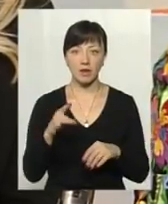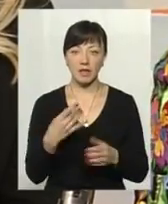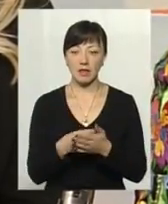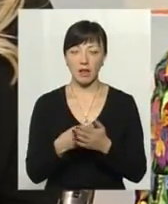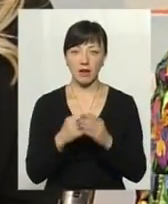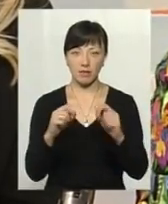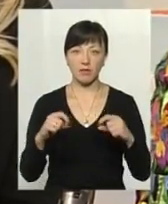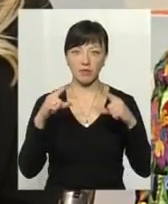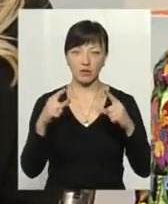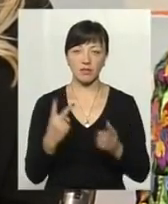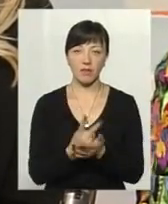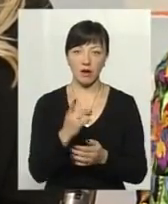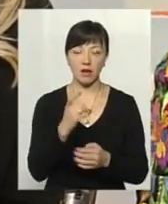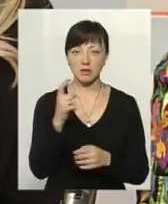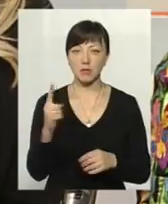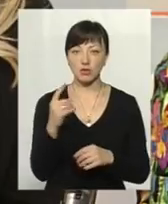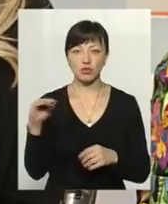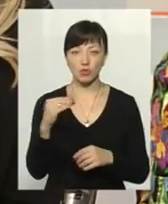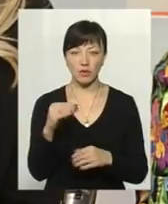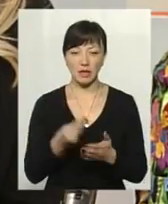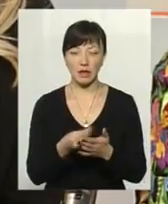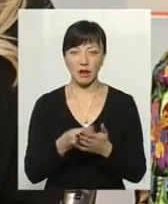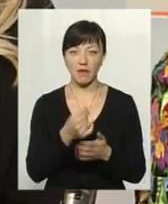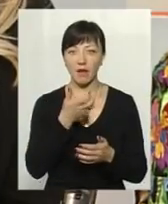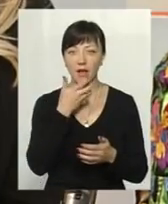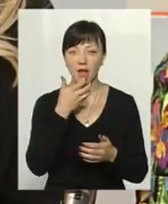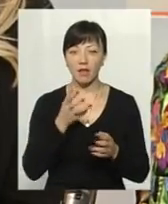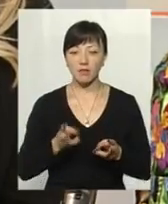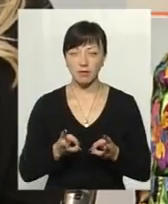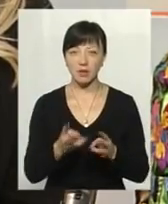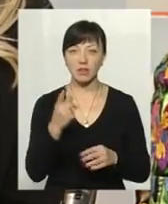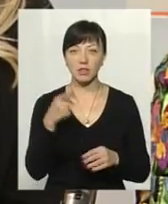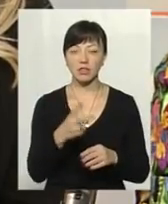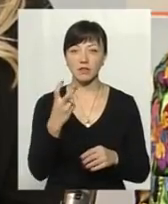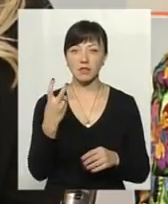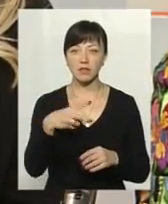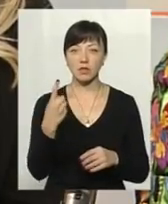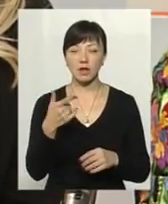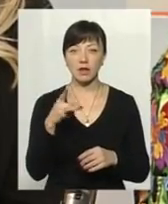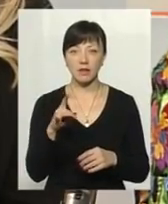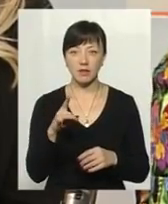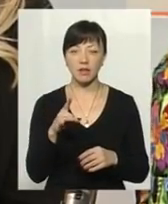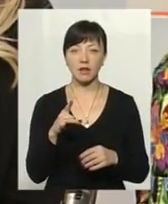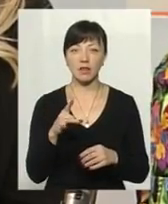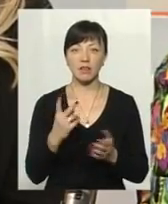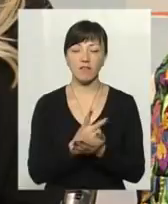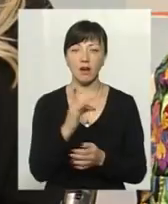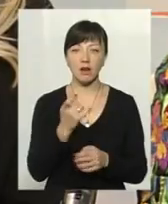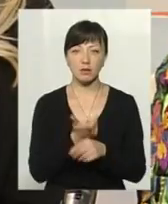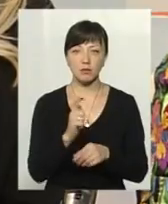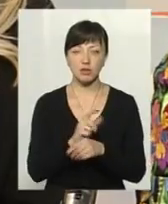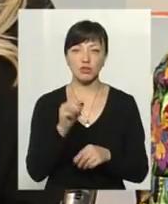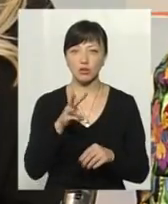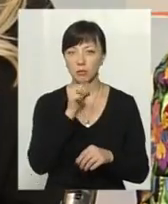Тарифи виросли вдвічі. З 1 жовтня тариф на теплову енергію становить 1221 гривня 97 копійок. Це вдвічі більше,